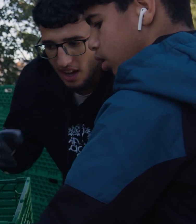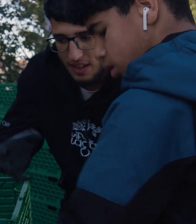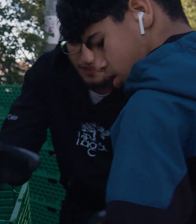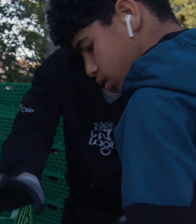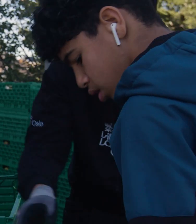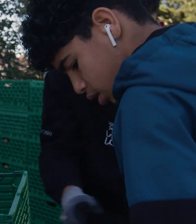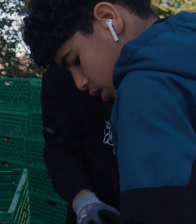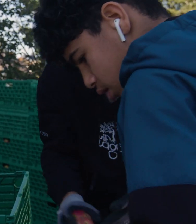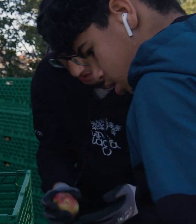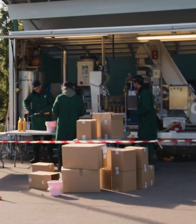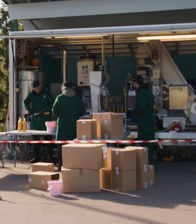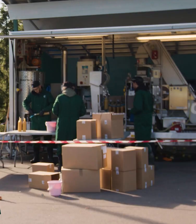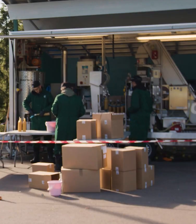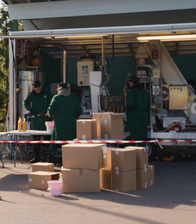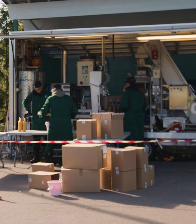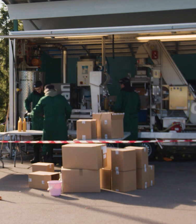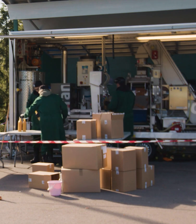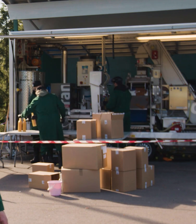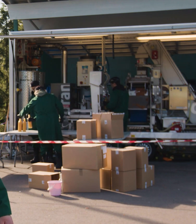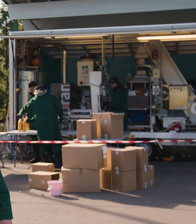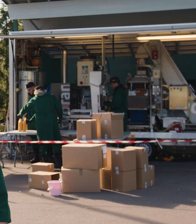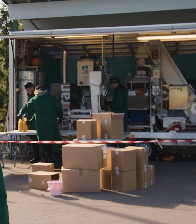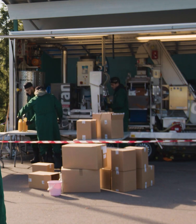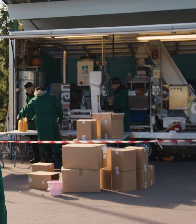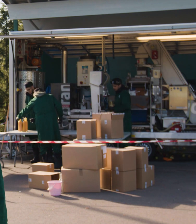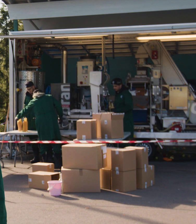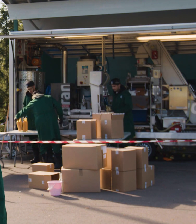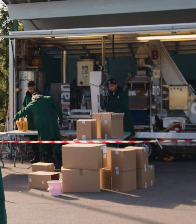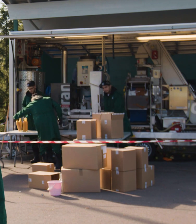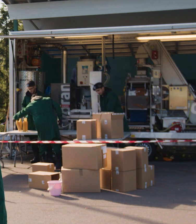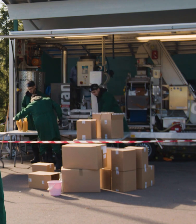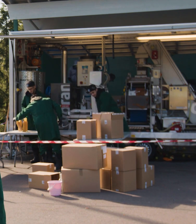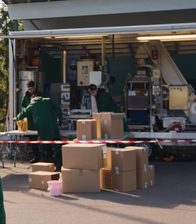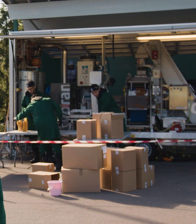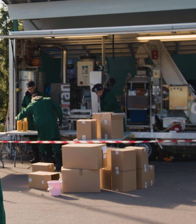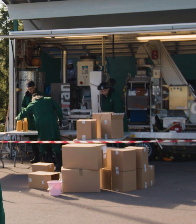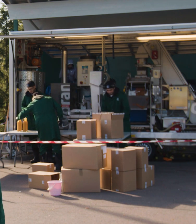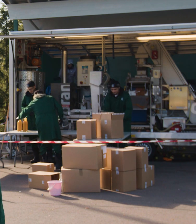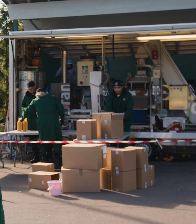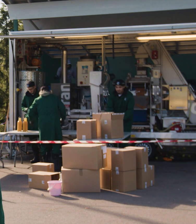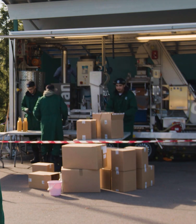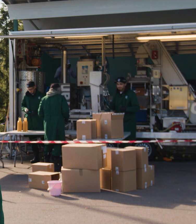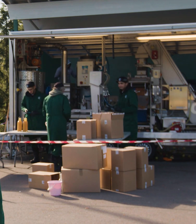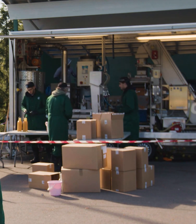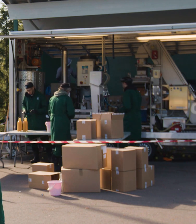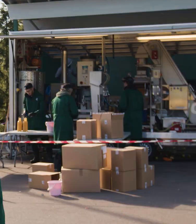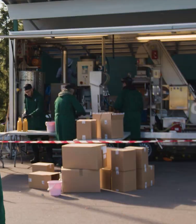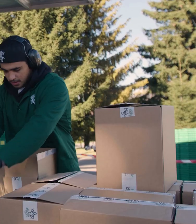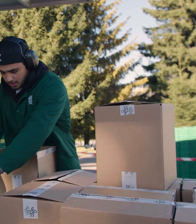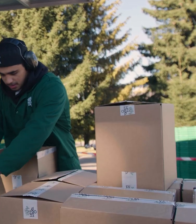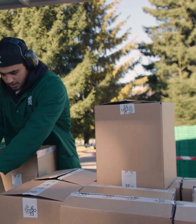stert som det livslaget her. Ja, er jo ikke bare en ny maskin, men det er jo Norges eneste fullskala mobile fruktpresse også, og det finnes jo ingen maken i landet.